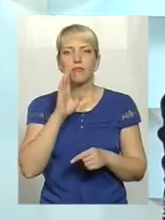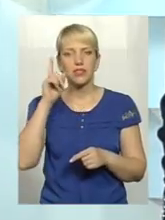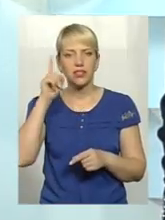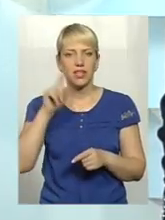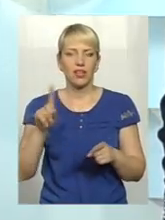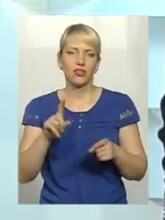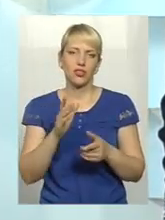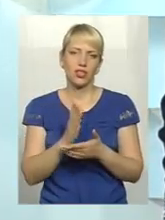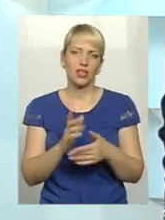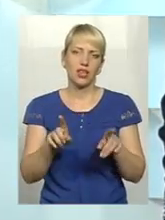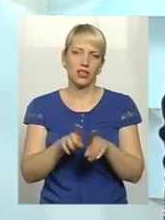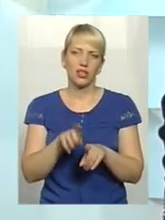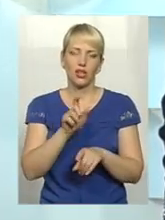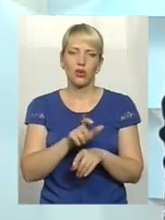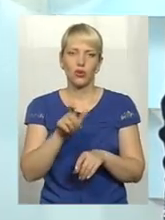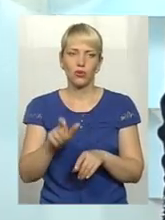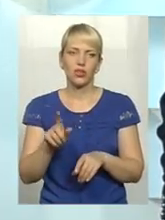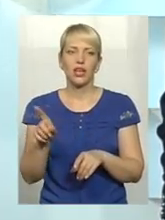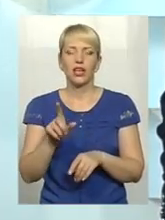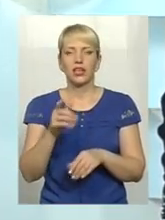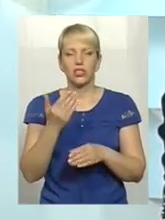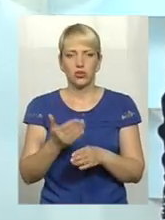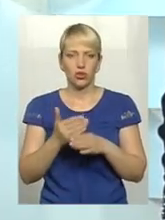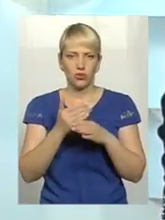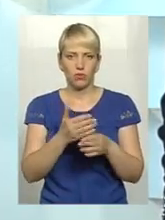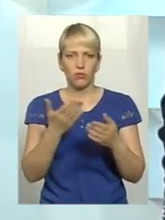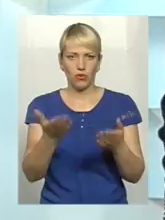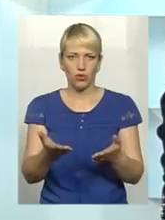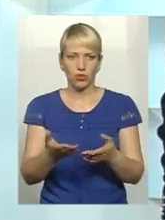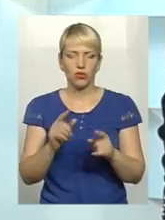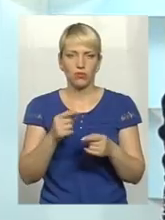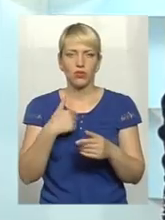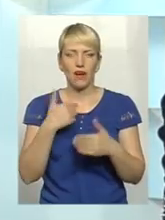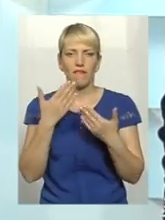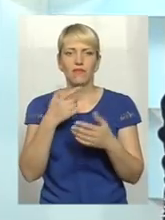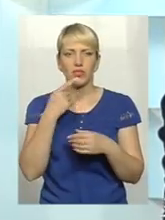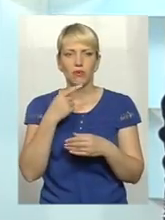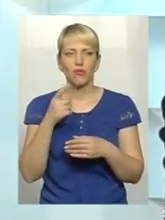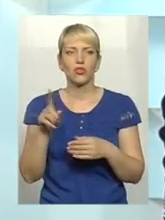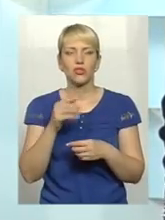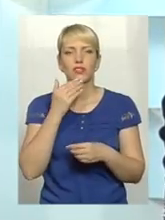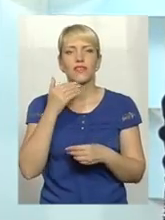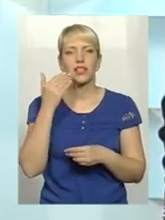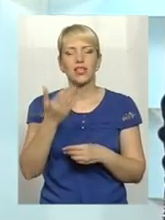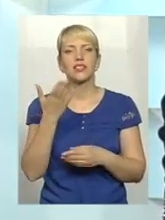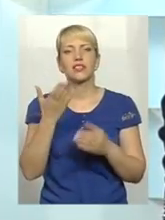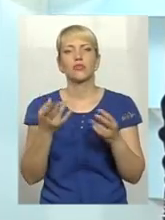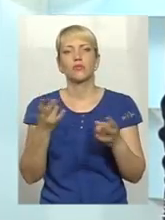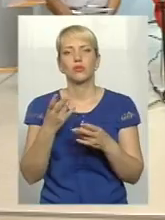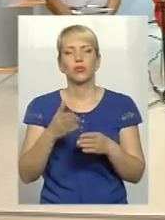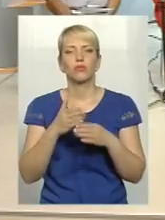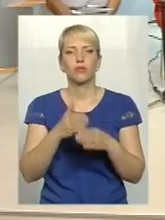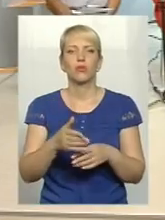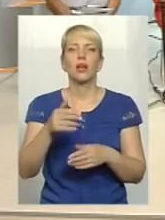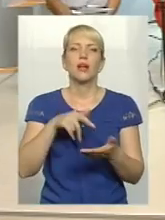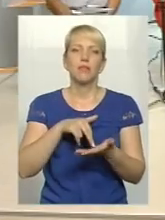такі люди, які, вона прийшла і їй допоможуть. Тому я вам всім кажу, що ви звертайтеся, якщо ви потребуєте допомоги,